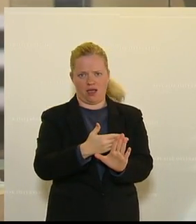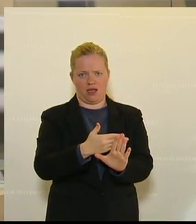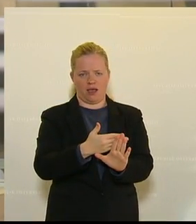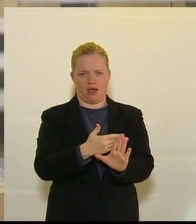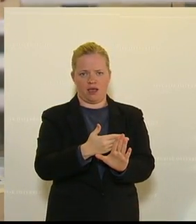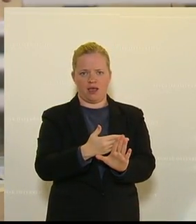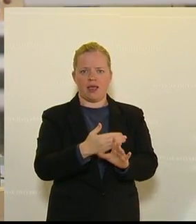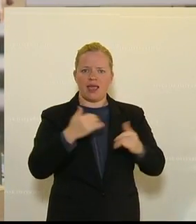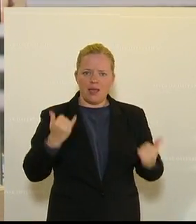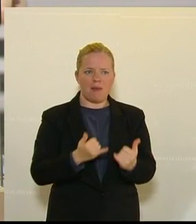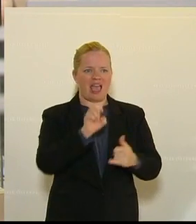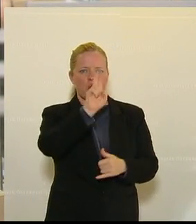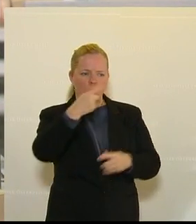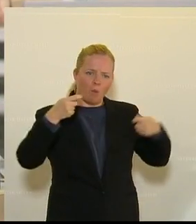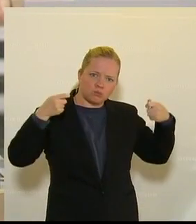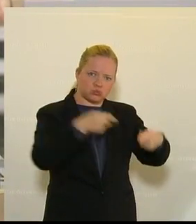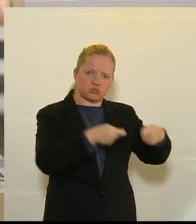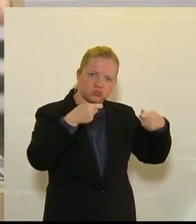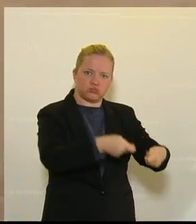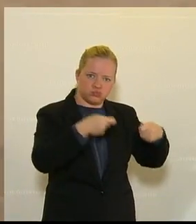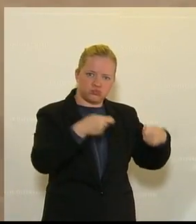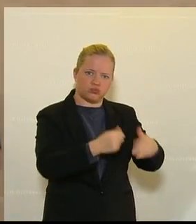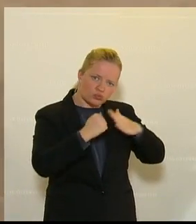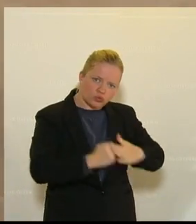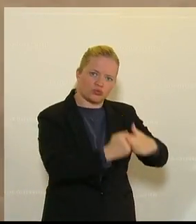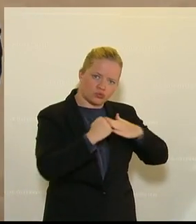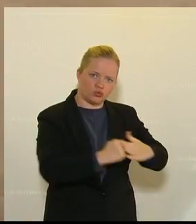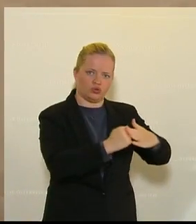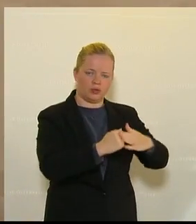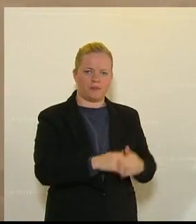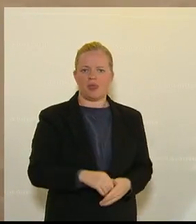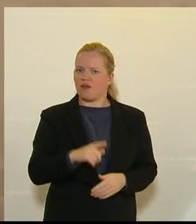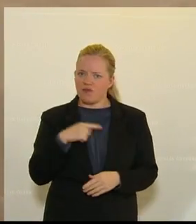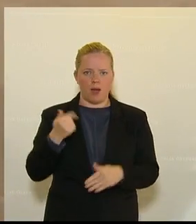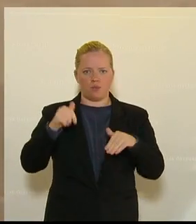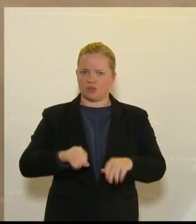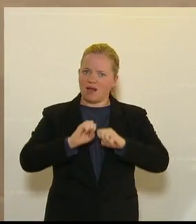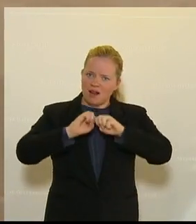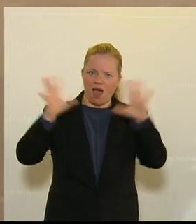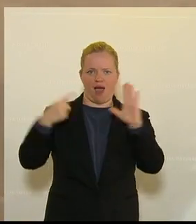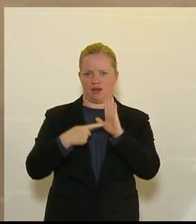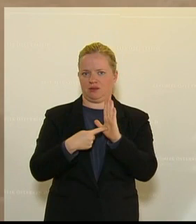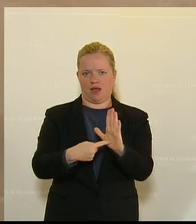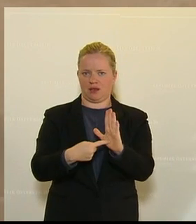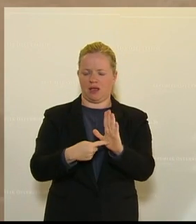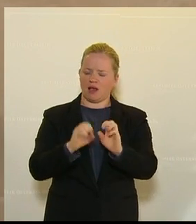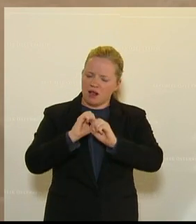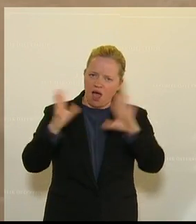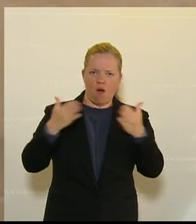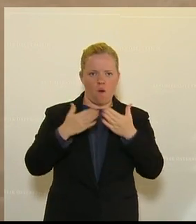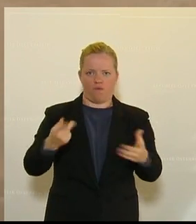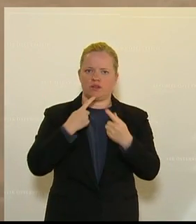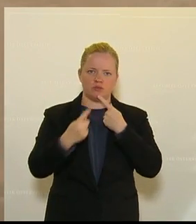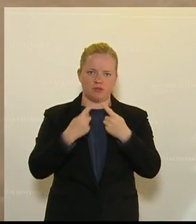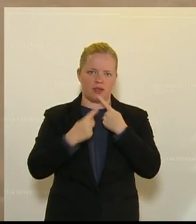über die Europäische Union unterstützt werden und subventioniert werden. Das muss man also hier in aller Deutlichkeit ansprechen. Es gäbe